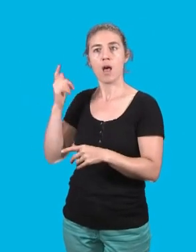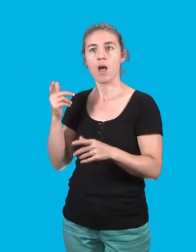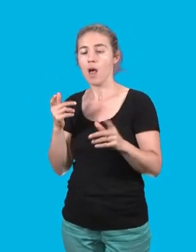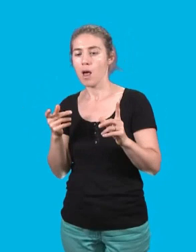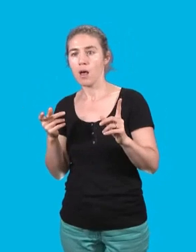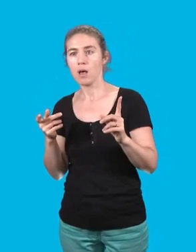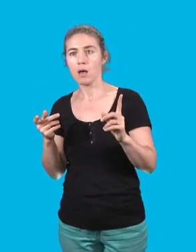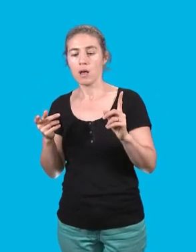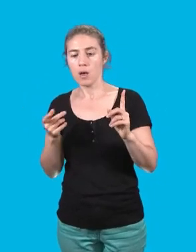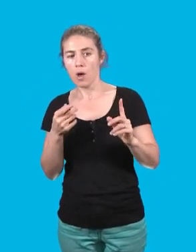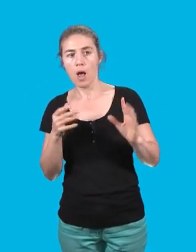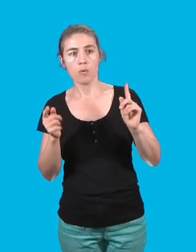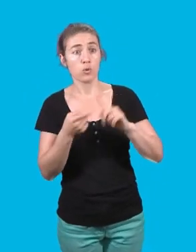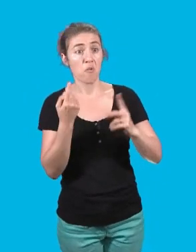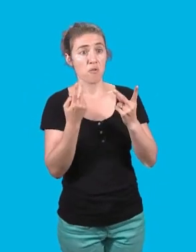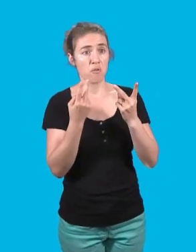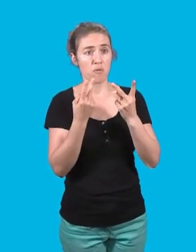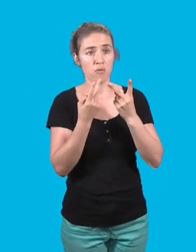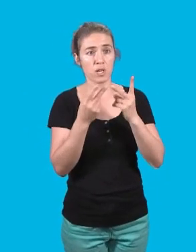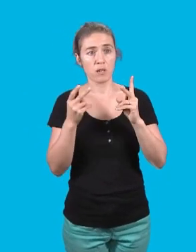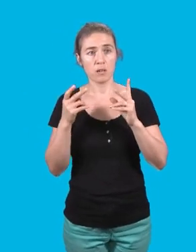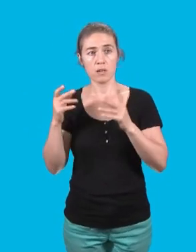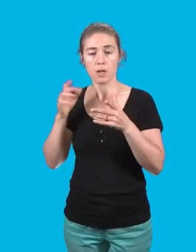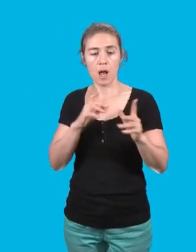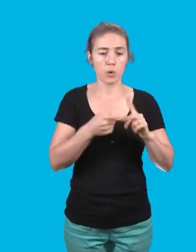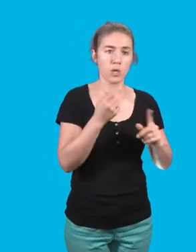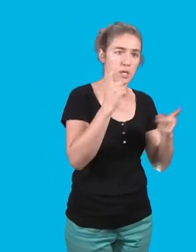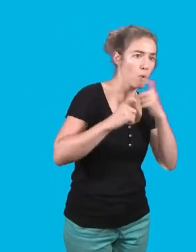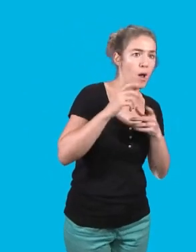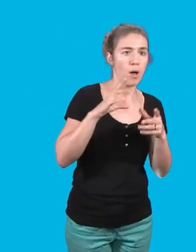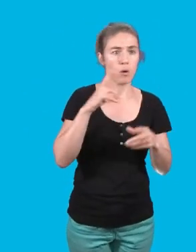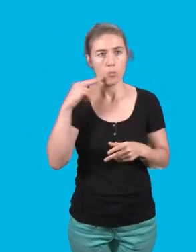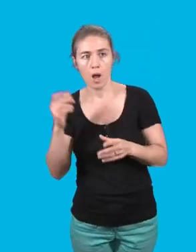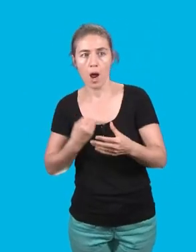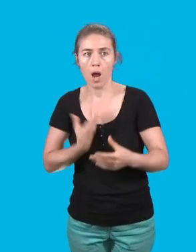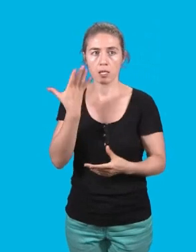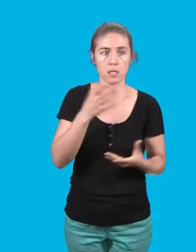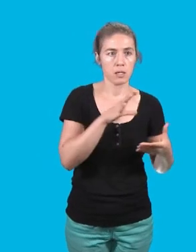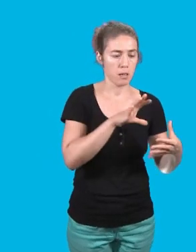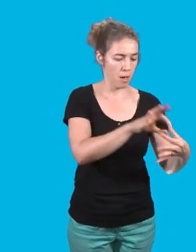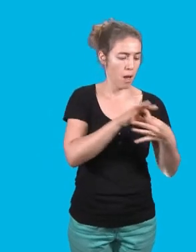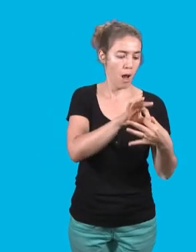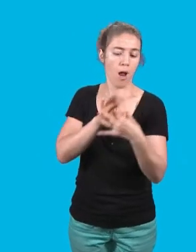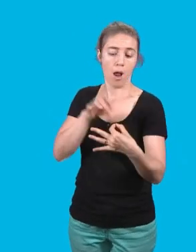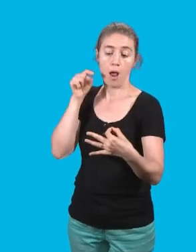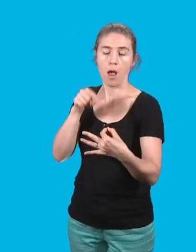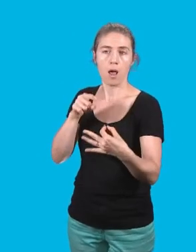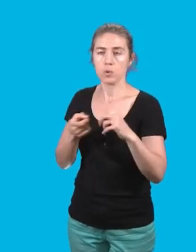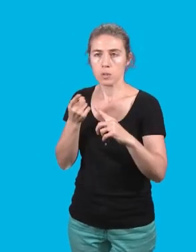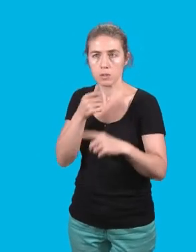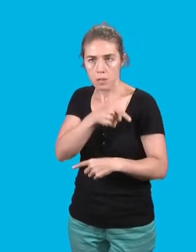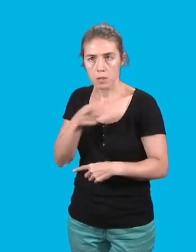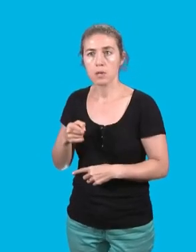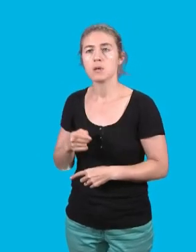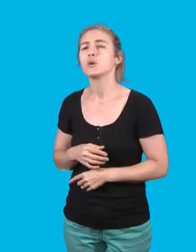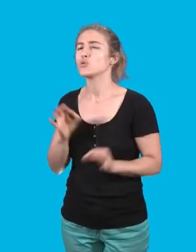son rapport aux arts et aux artistes. Et quelque part, on devrait se féliciter que la culture permette ici encore de faire